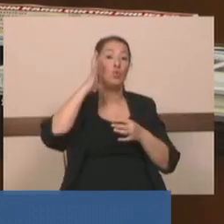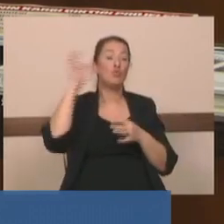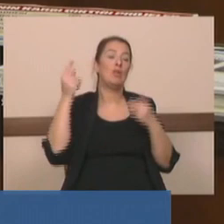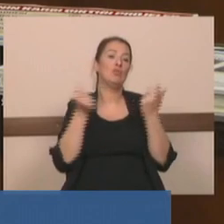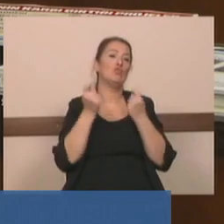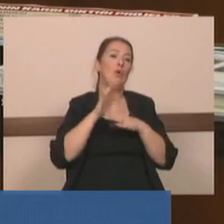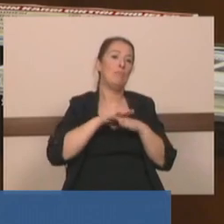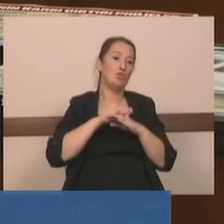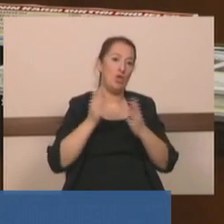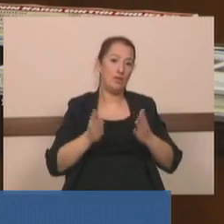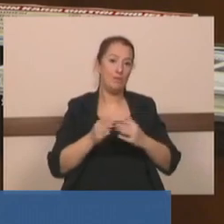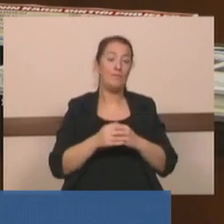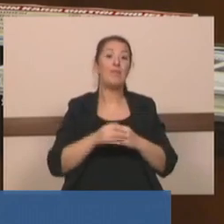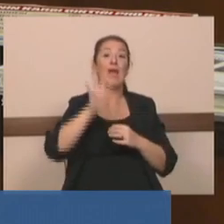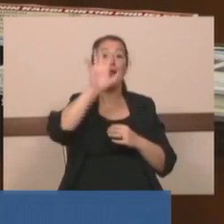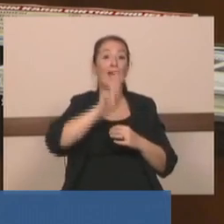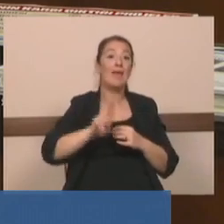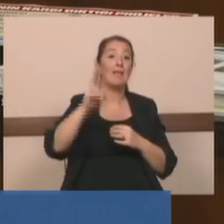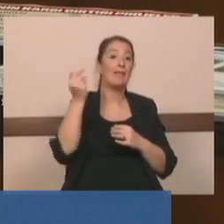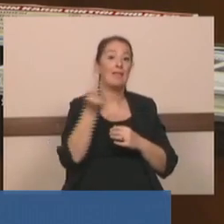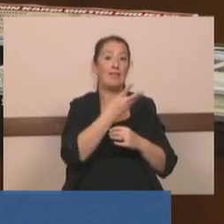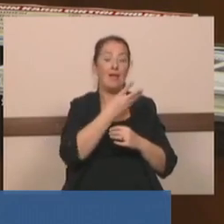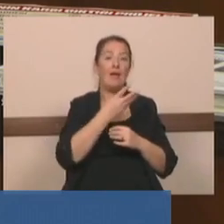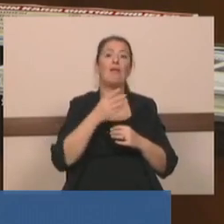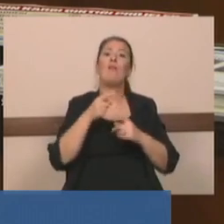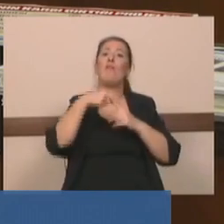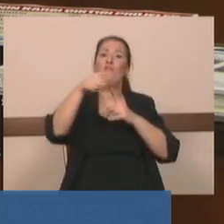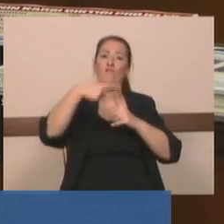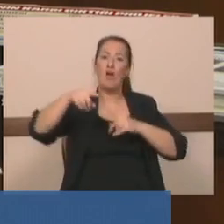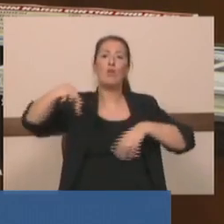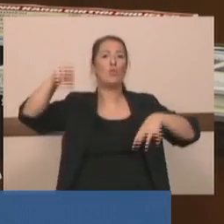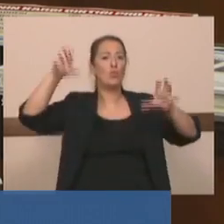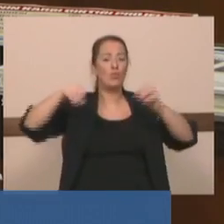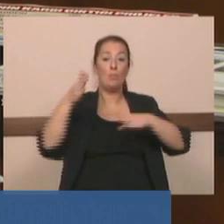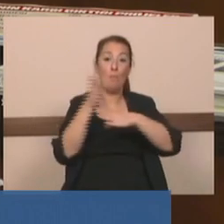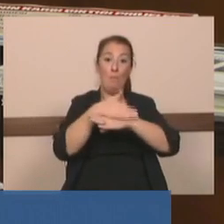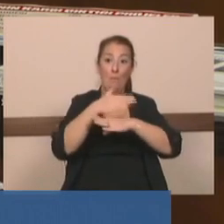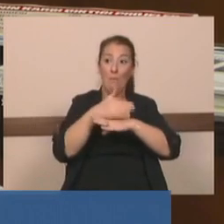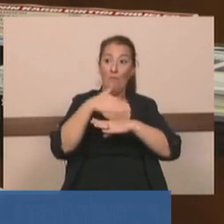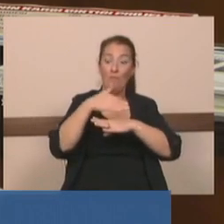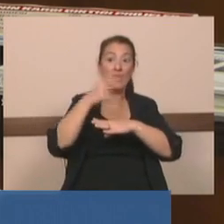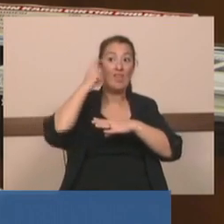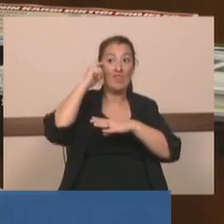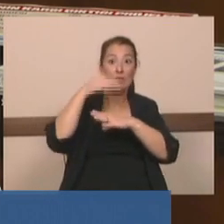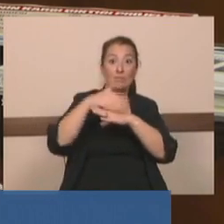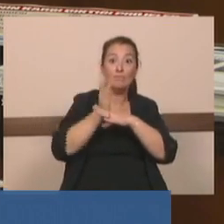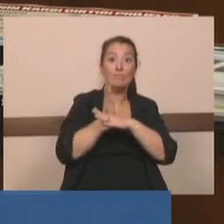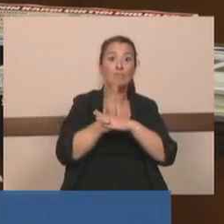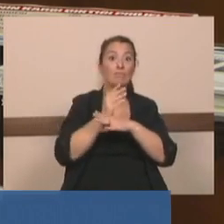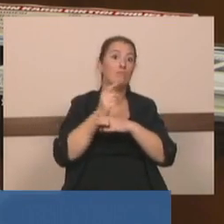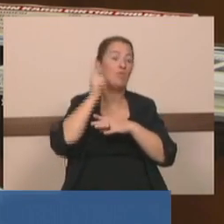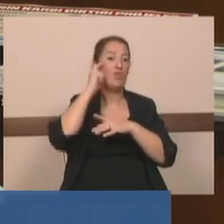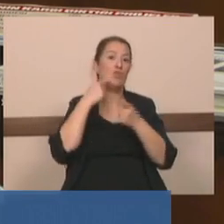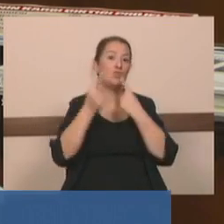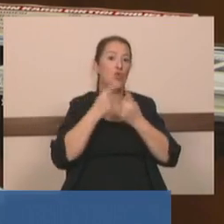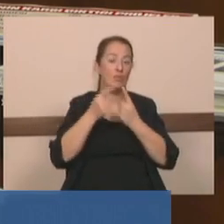yapmışlar. Elli yedi tane farklı kurum paydaş olarak görüşlerini ortaya koymuş. Elli yedi tane